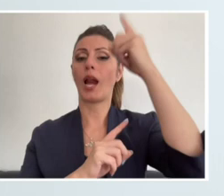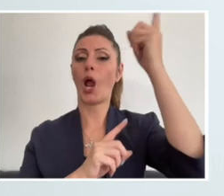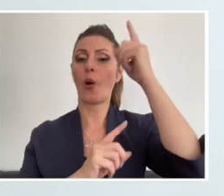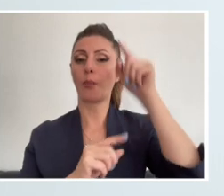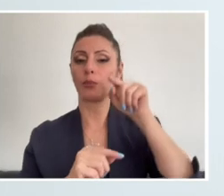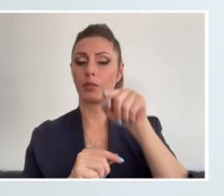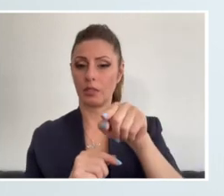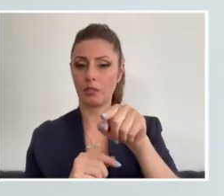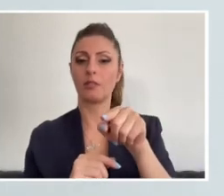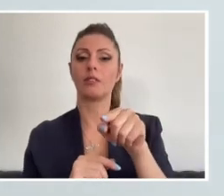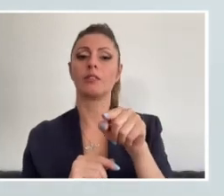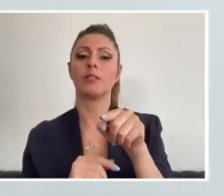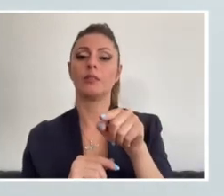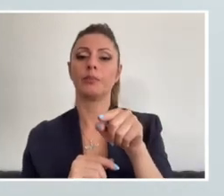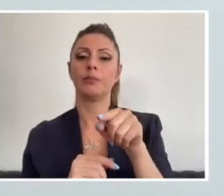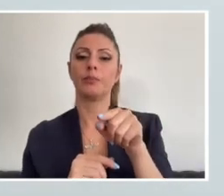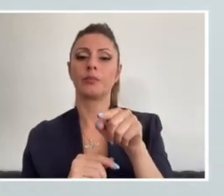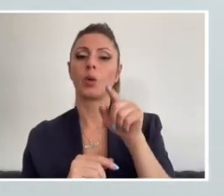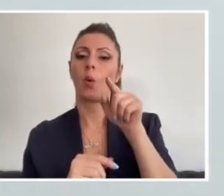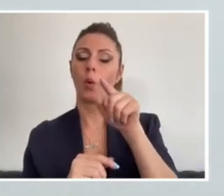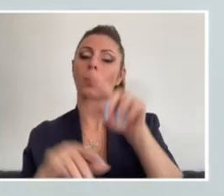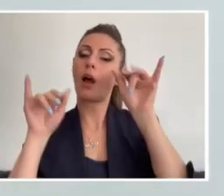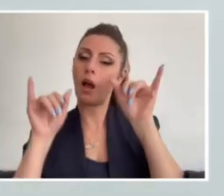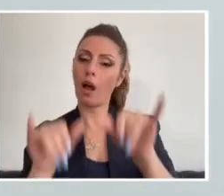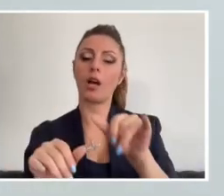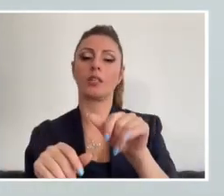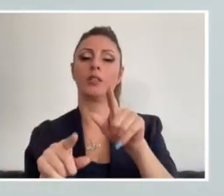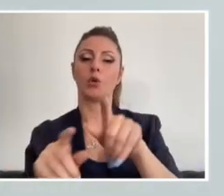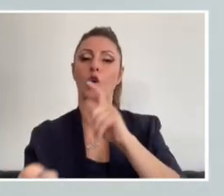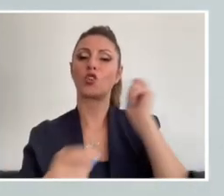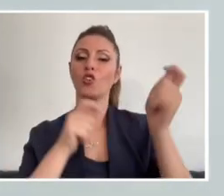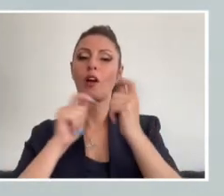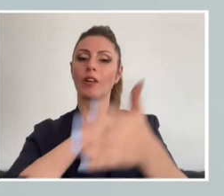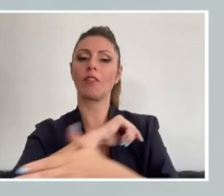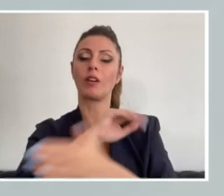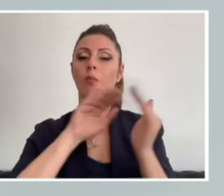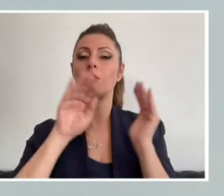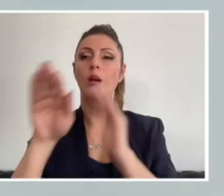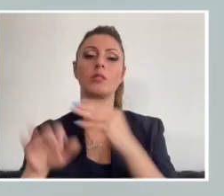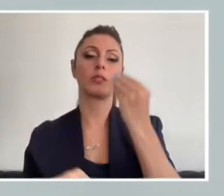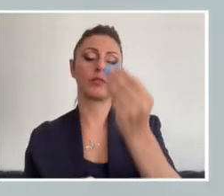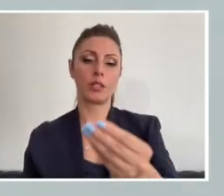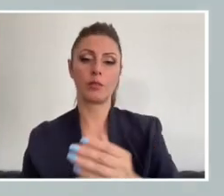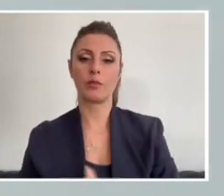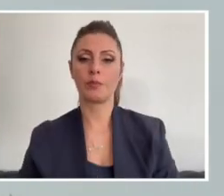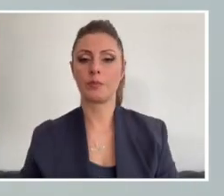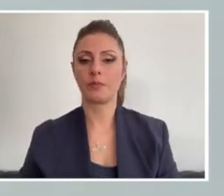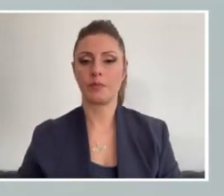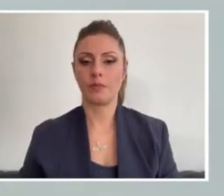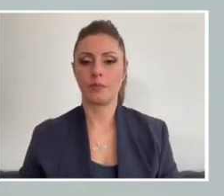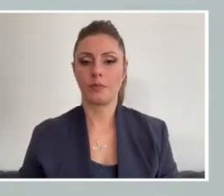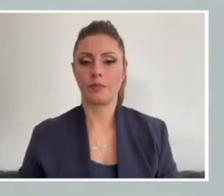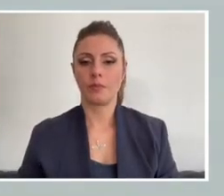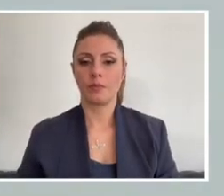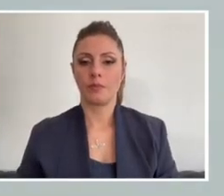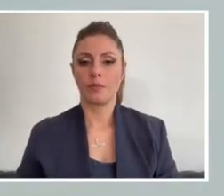Skorski tipi helikopter. O da bu göreve katılıyor. Destek için burada o